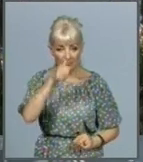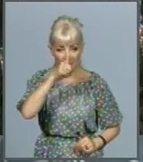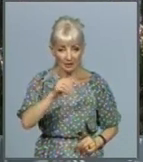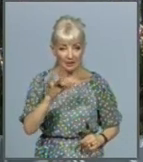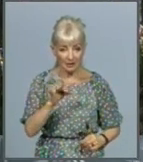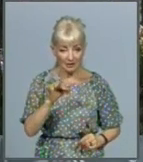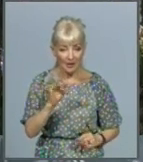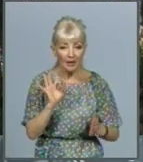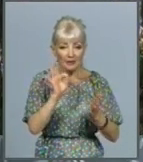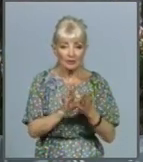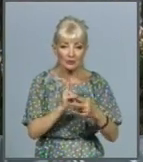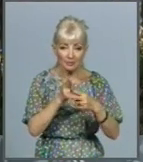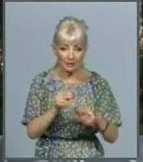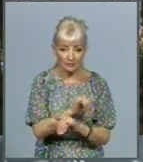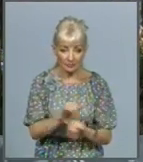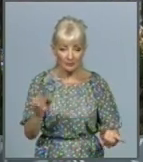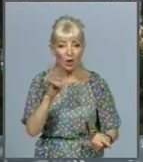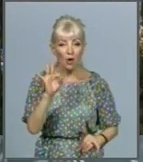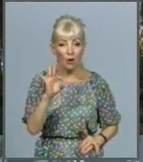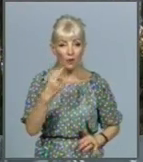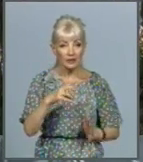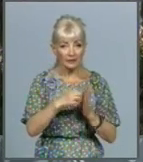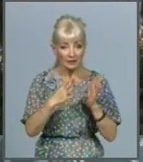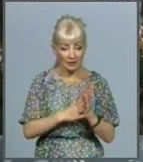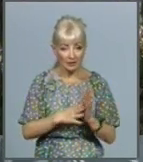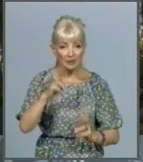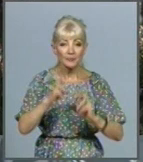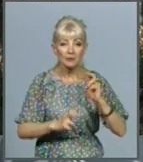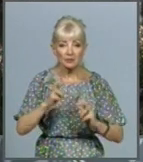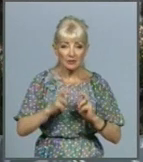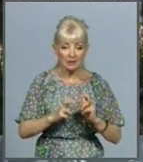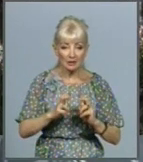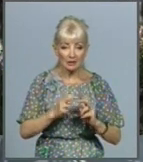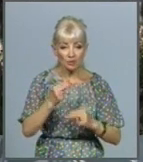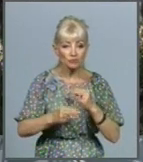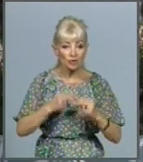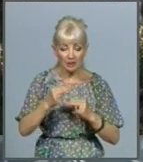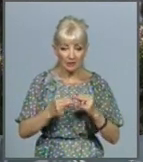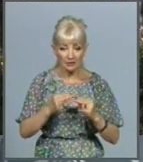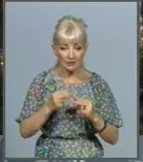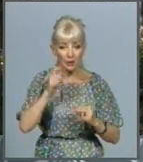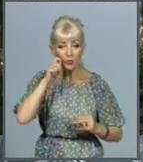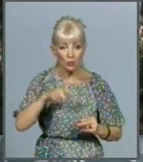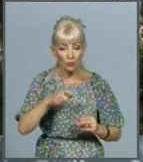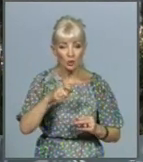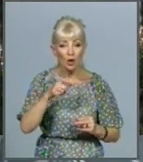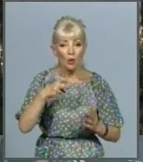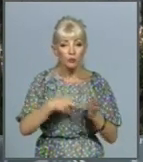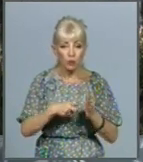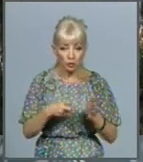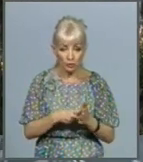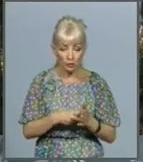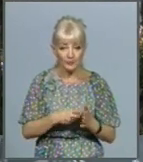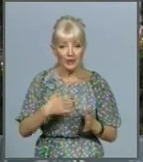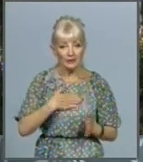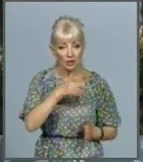поширенню ПВ-19 підприємством через засоби Укрпочти нашим абонентам станом на